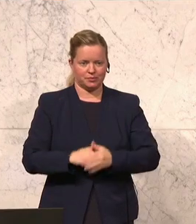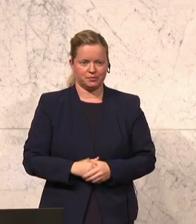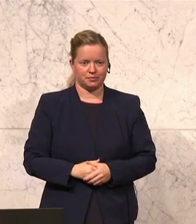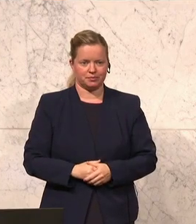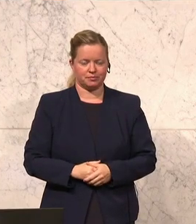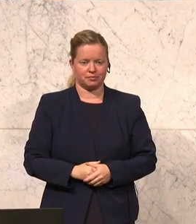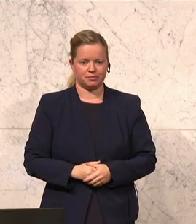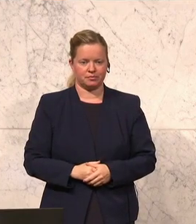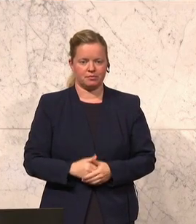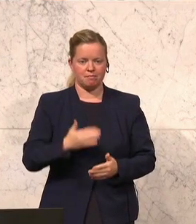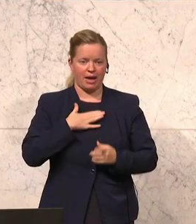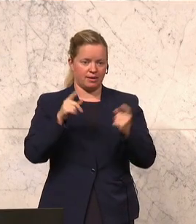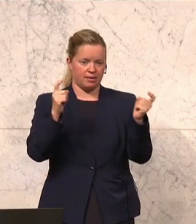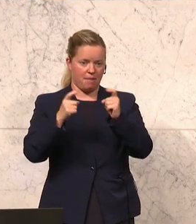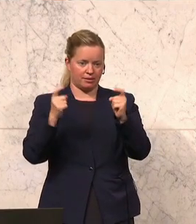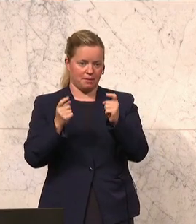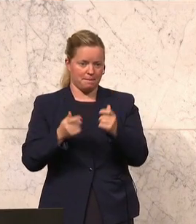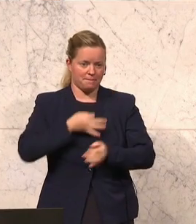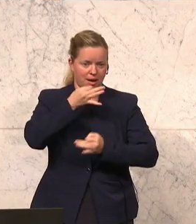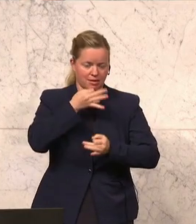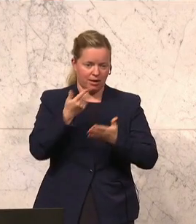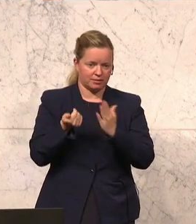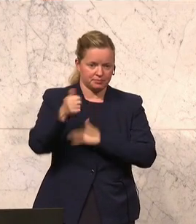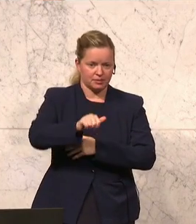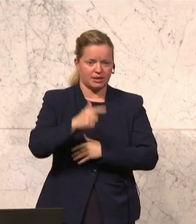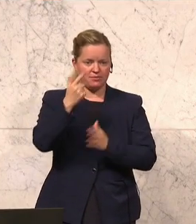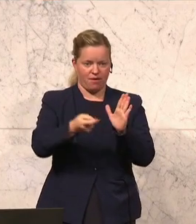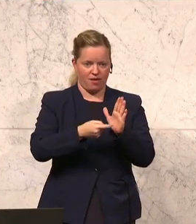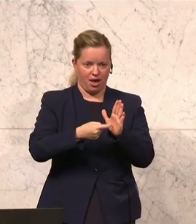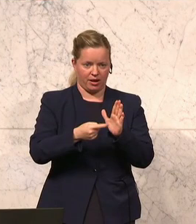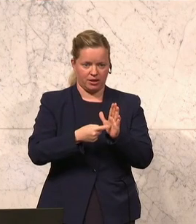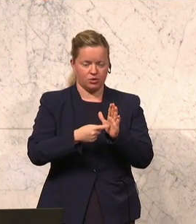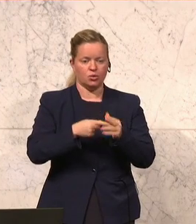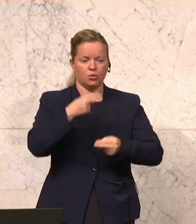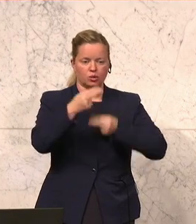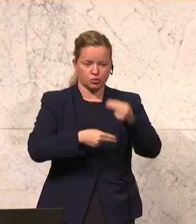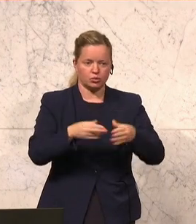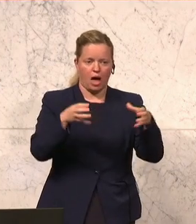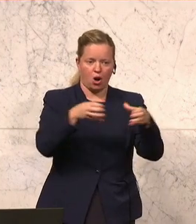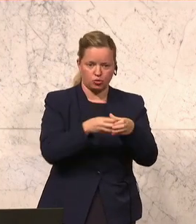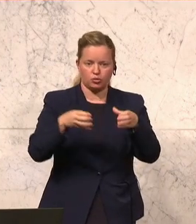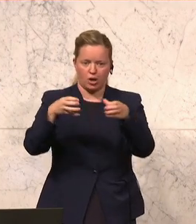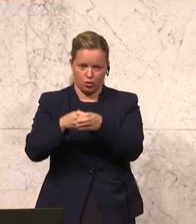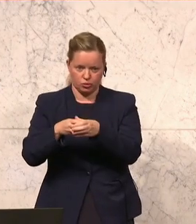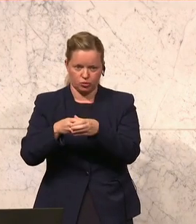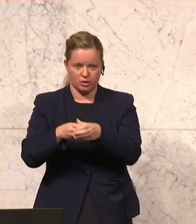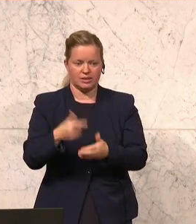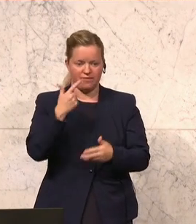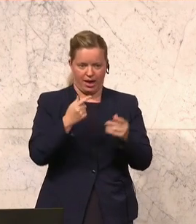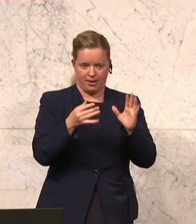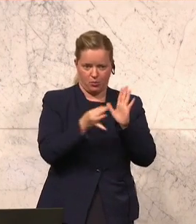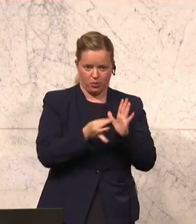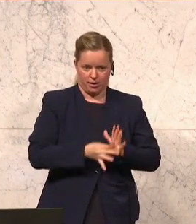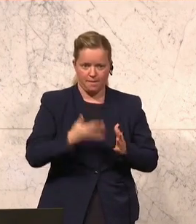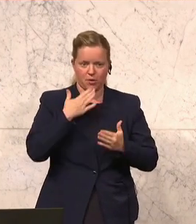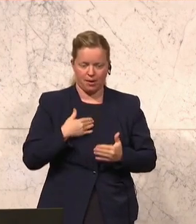Nächster Redner, Andreas Hanger, ÖVP. ... zwei Verlangen zur Einsetzung eines Untersuchungsausschusses auseinandersetzen, wie er bereits